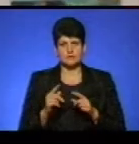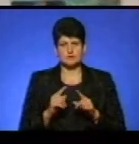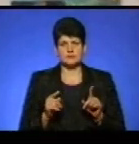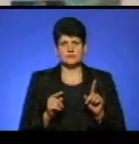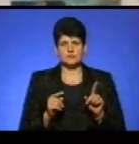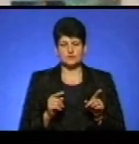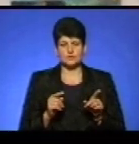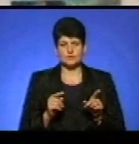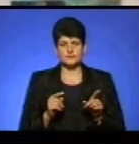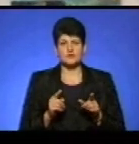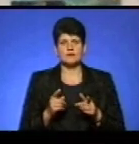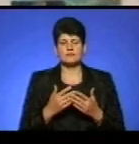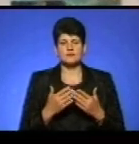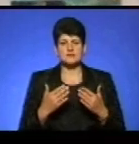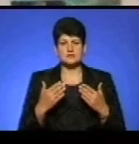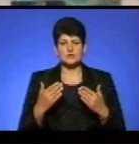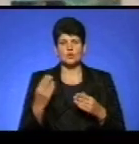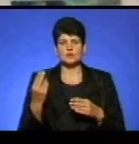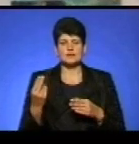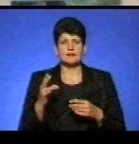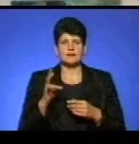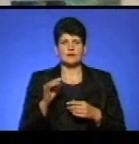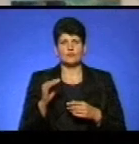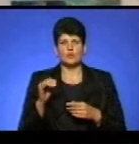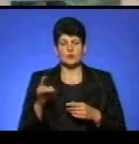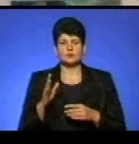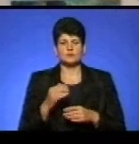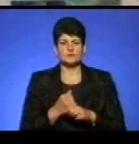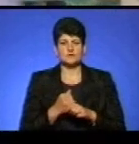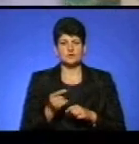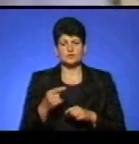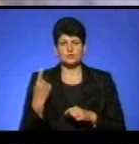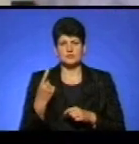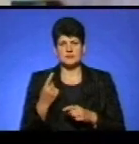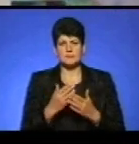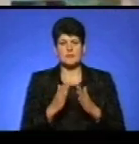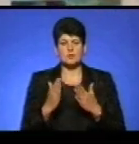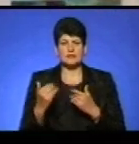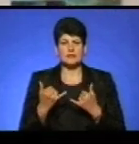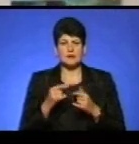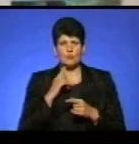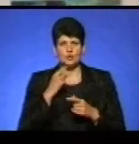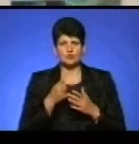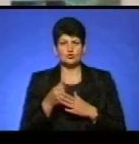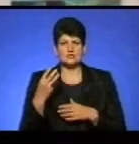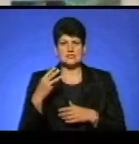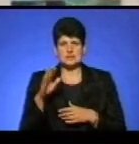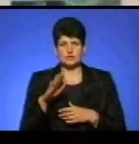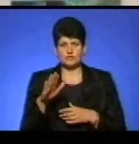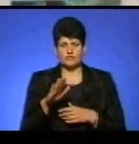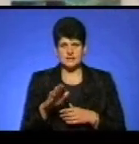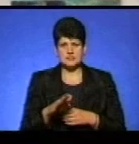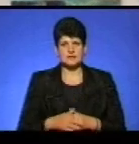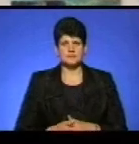Виставка життєві етюди художниці Наталії Фугель діятиме в Тернопільській обласній бібліотеці для молоді до 30 вересня. Водан